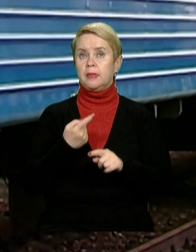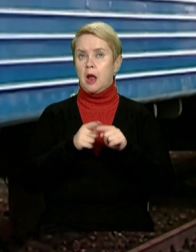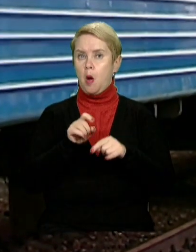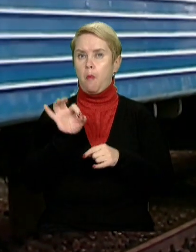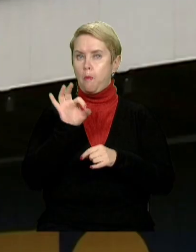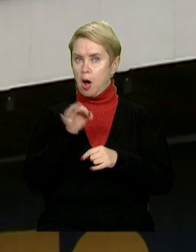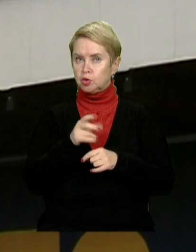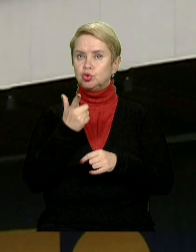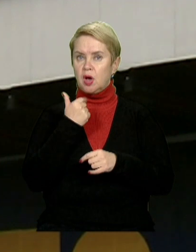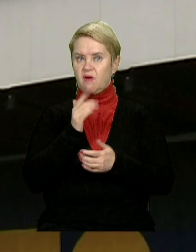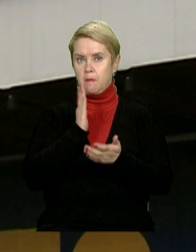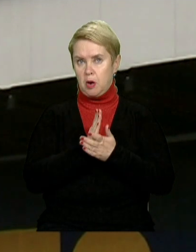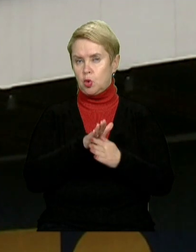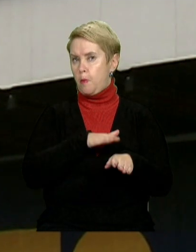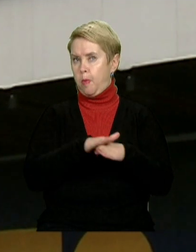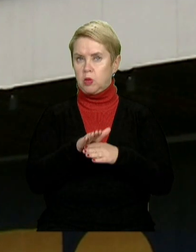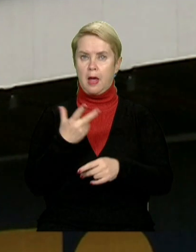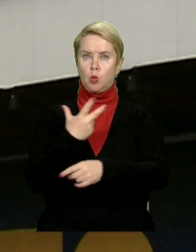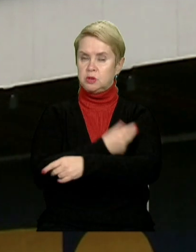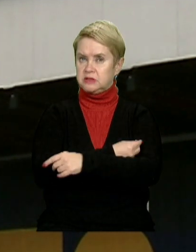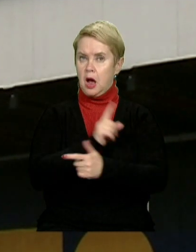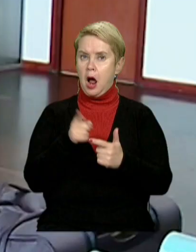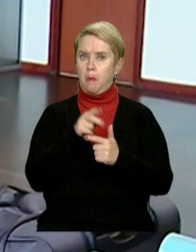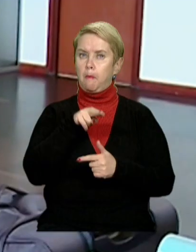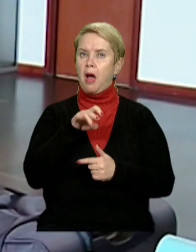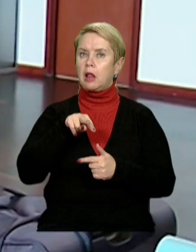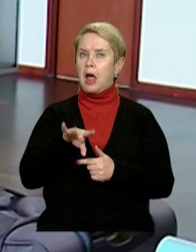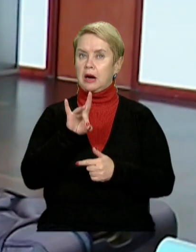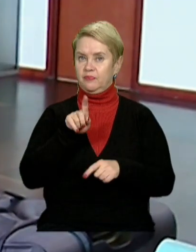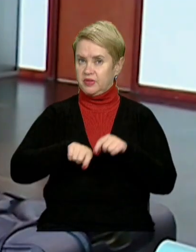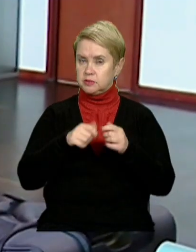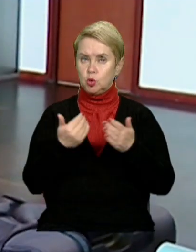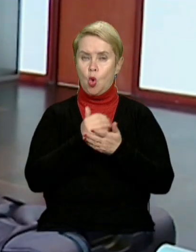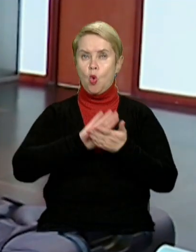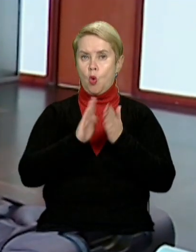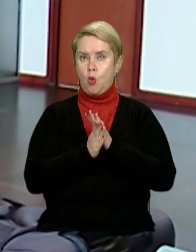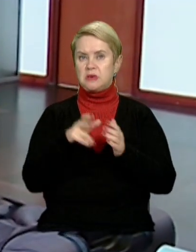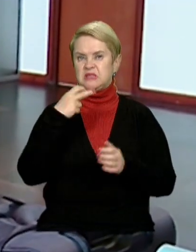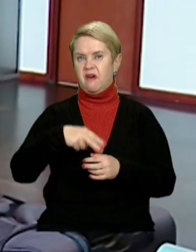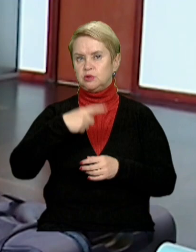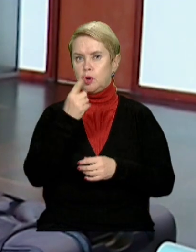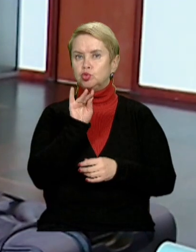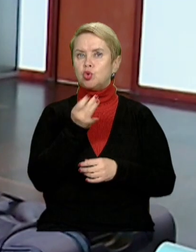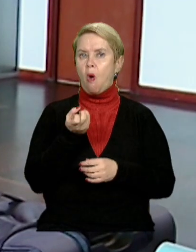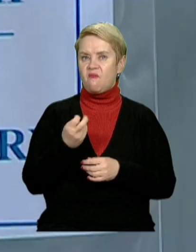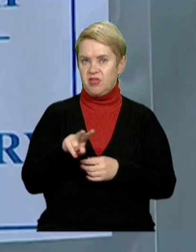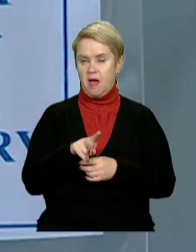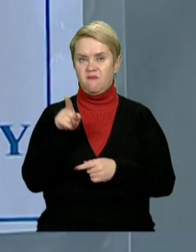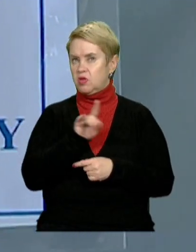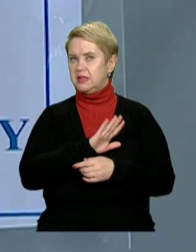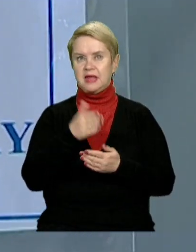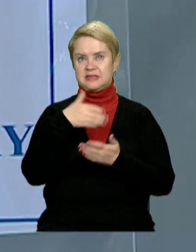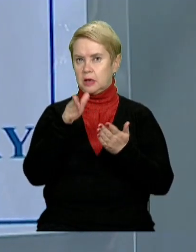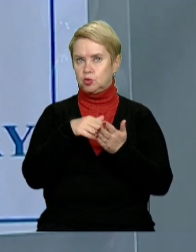В помаранчевій та червоній має бути повна імунізація або ПЛР-тест. Нові умови почнуть діяти з 21 жовтня. Вони не